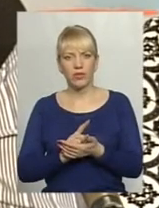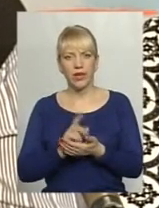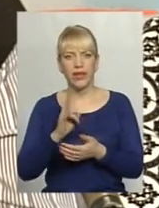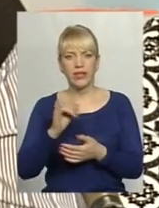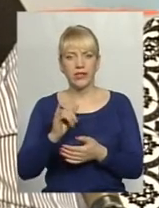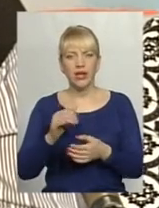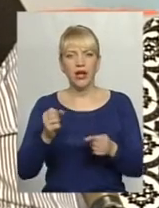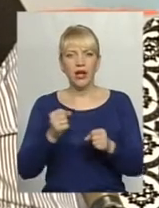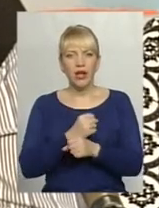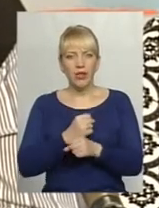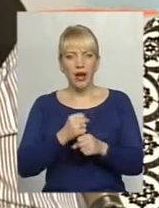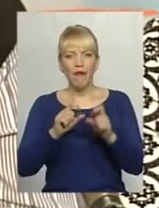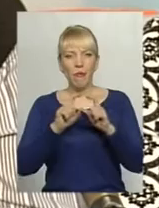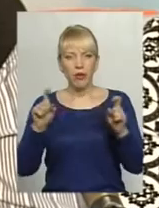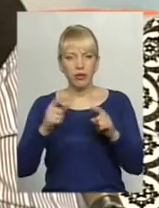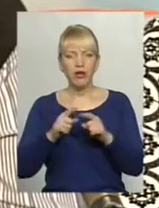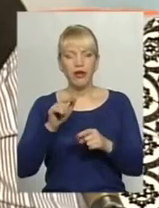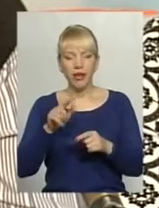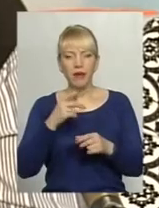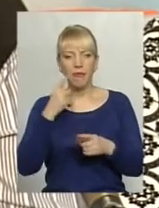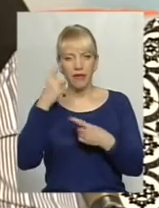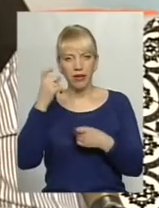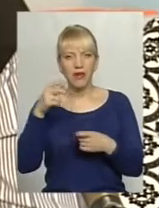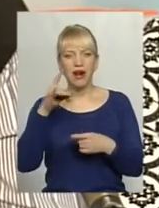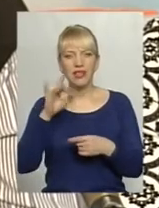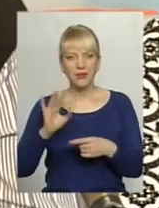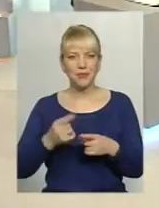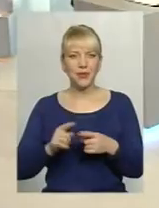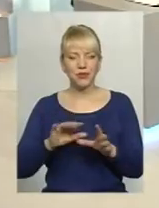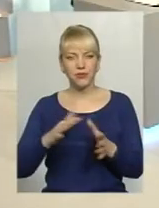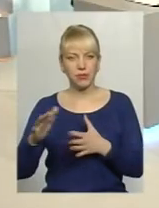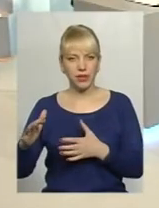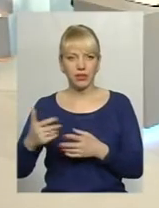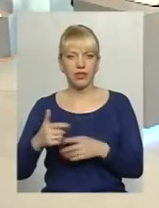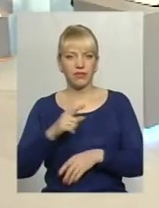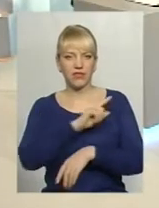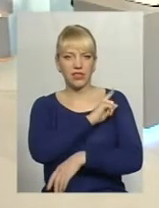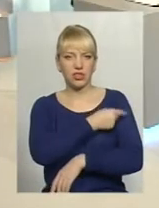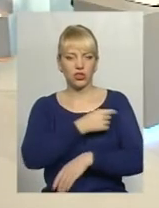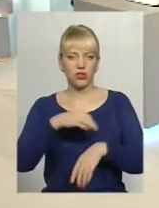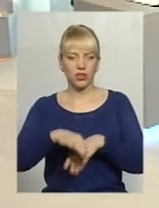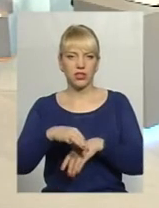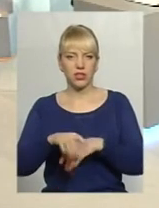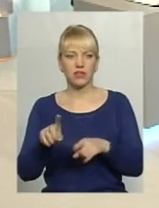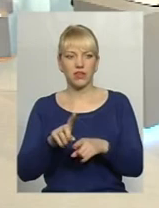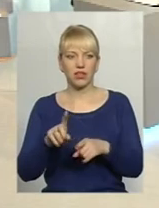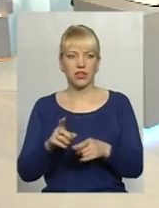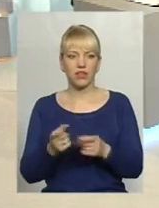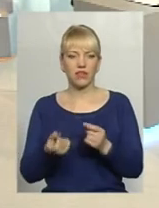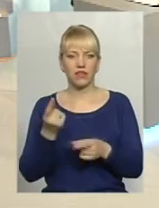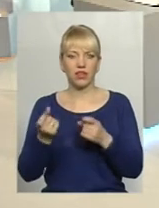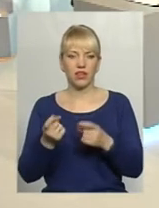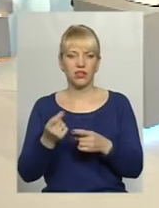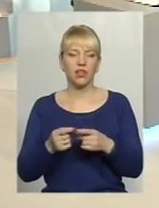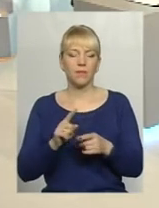травмпункту. Із травмпункту з охоплакладів охорони здоров'я. Якщо є такі випадки фізичного насильства, яке видне, тому обов'язково